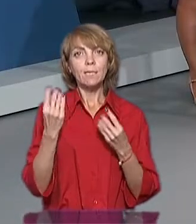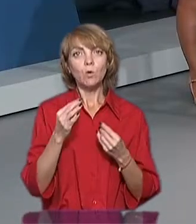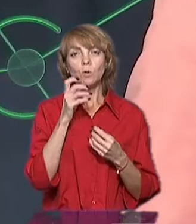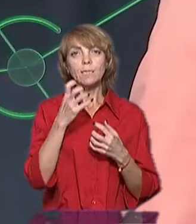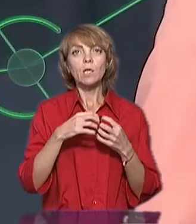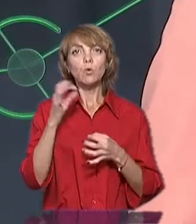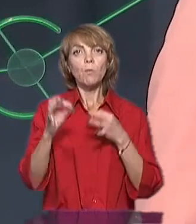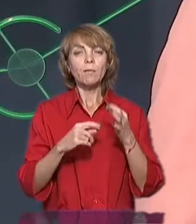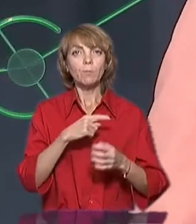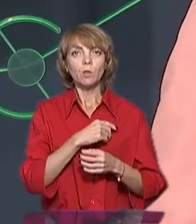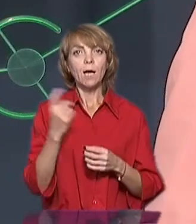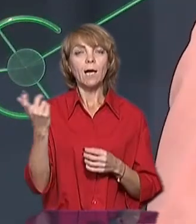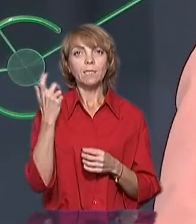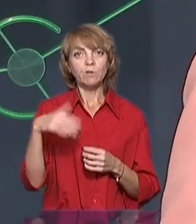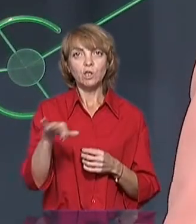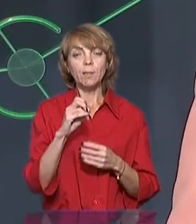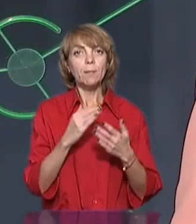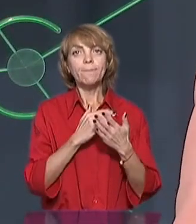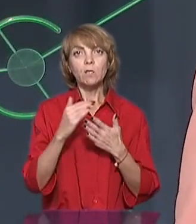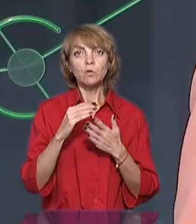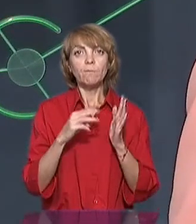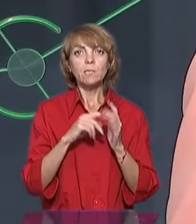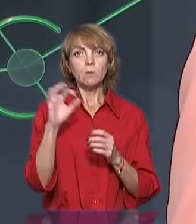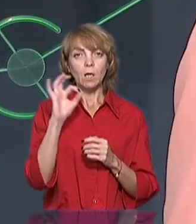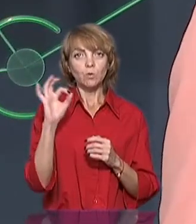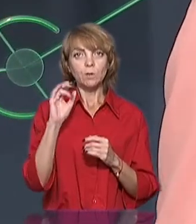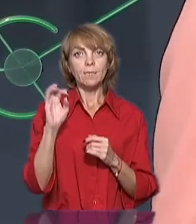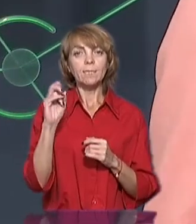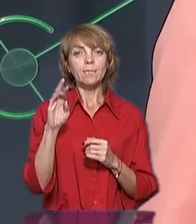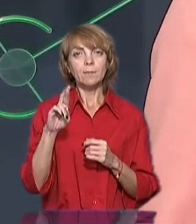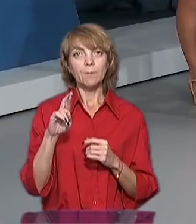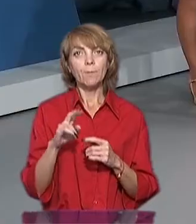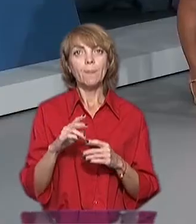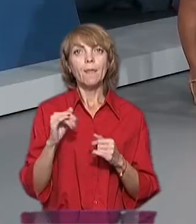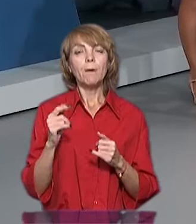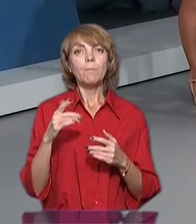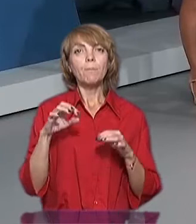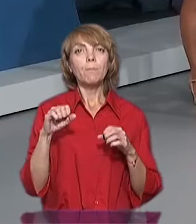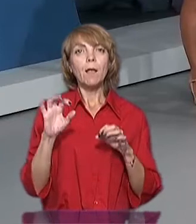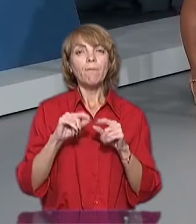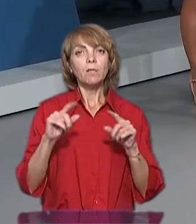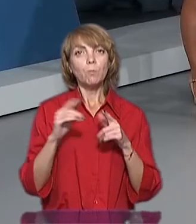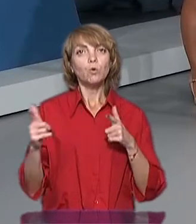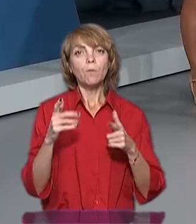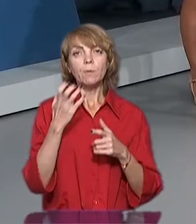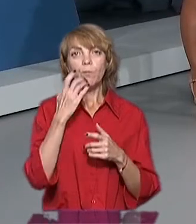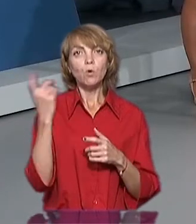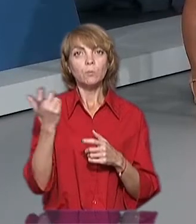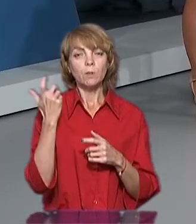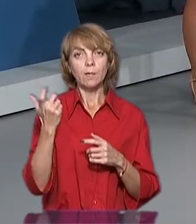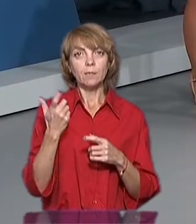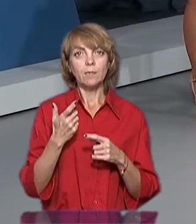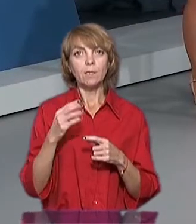середньодобова температура на Харківщині не перевищує 8 градусів за Цельсієм. За правилами підготовки теплових господарств,